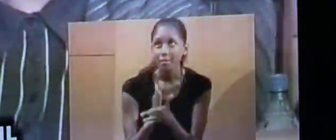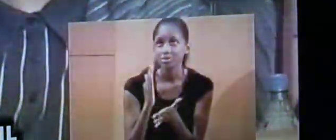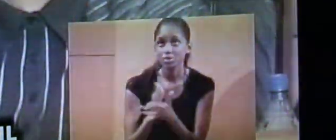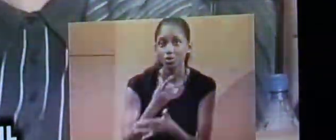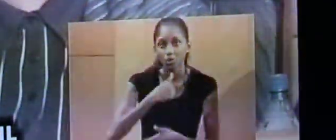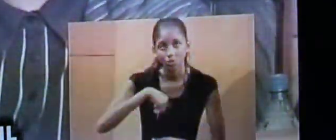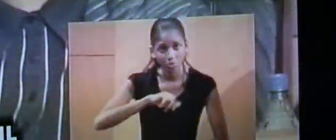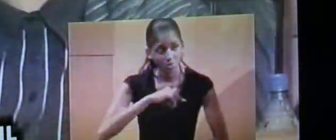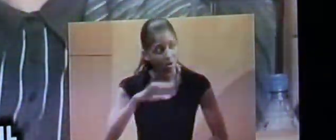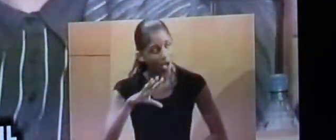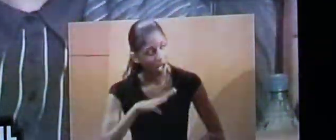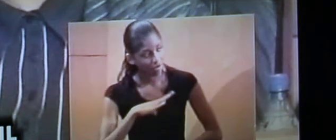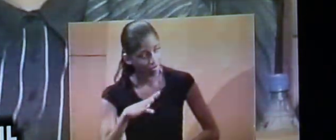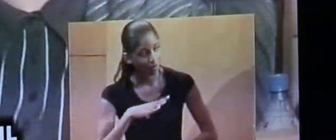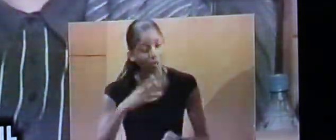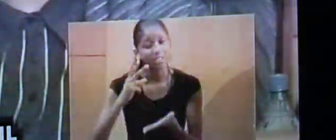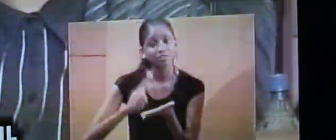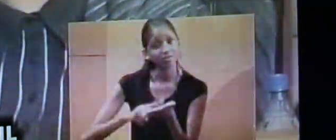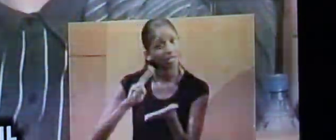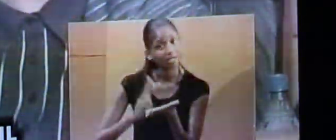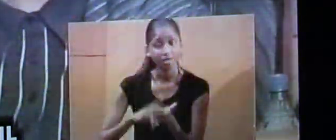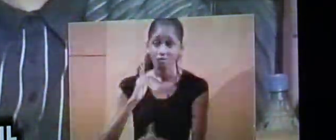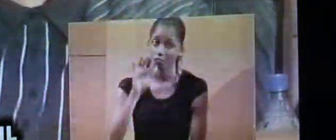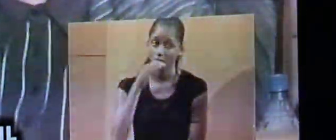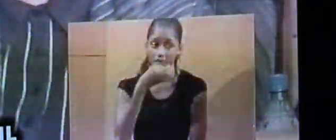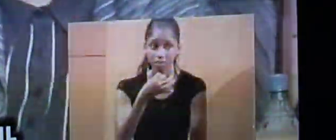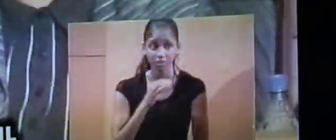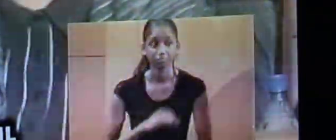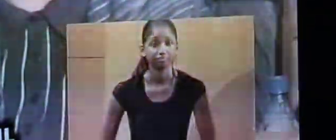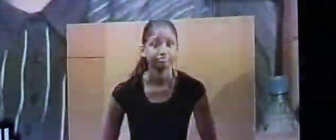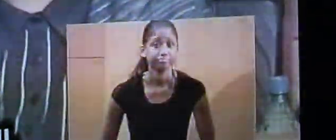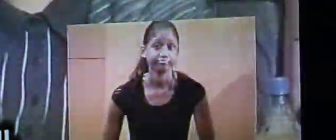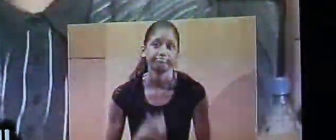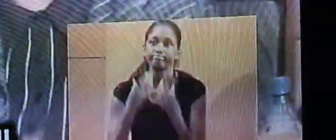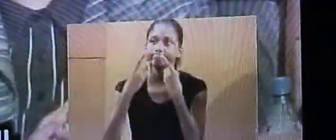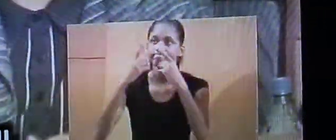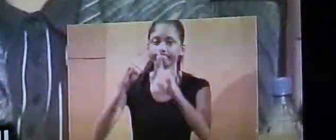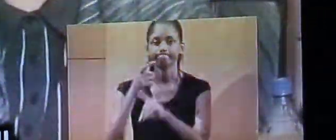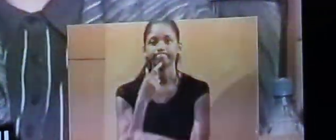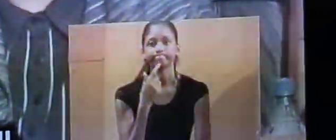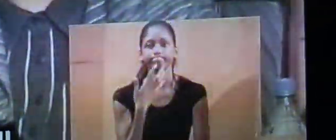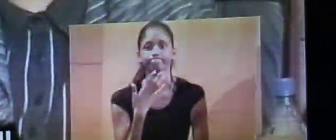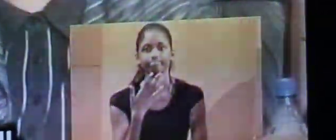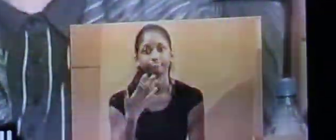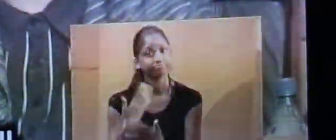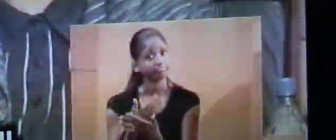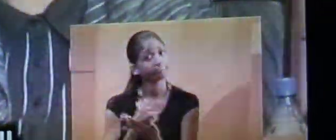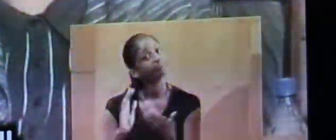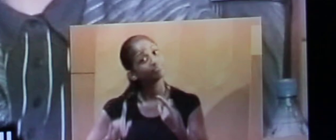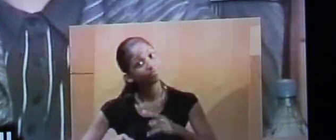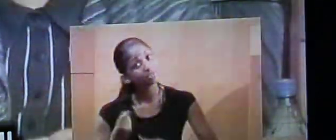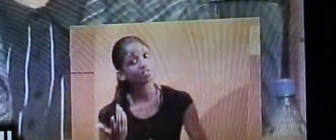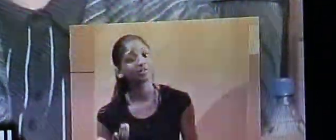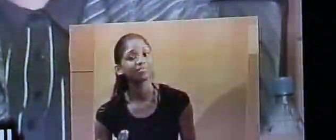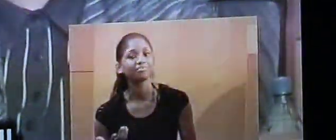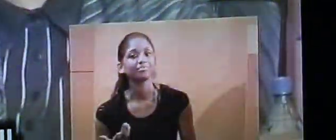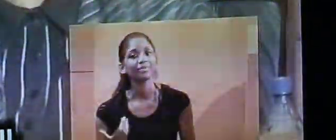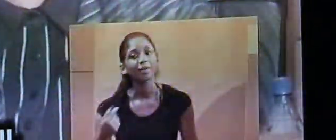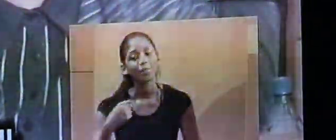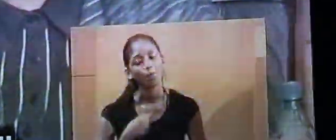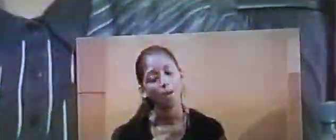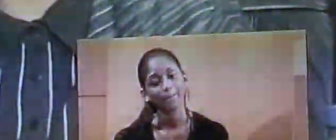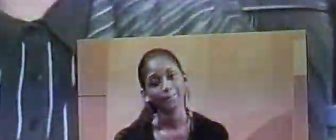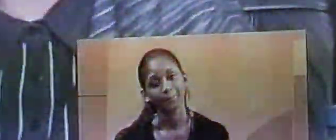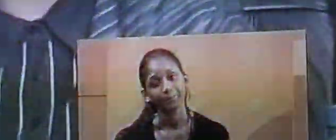avons des vérités à rétablir. Et la démocratie est importante, elle est importante et je suis